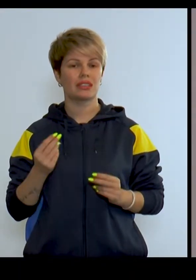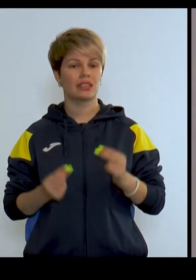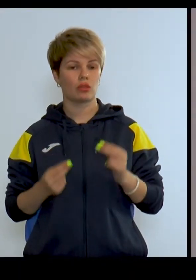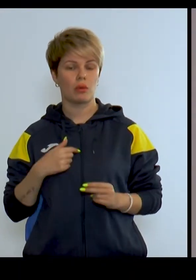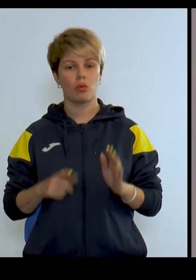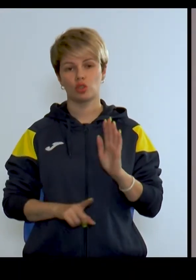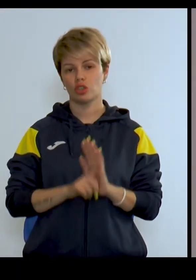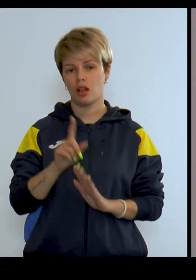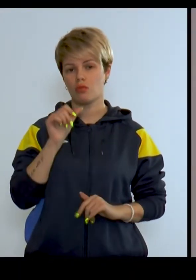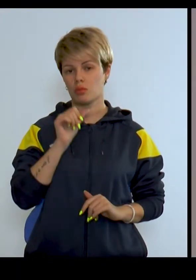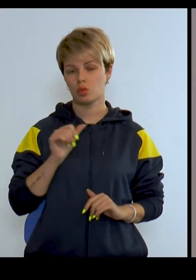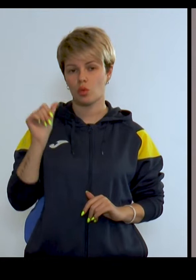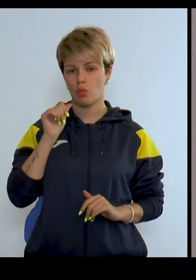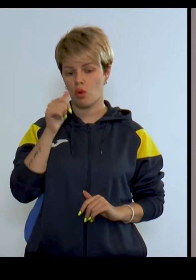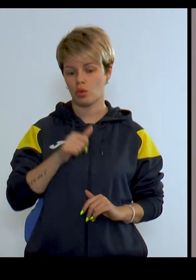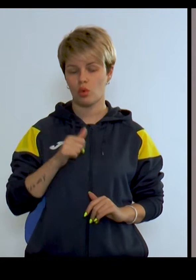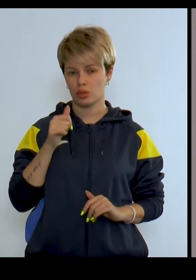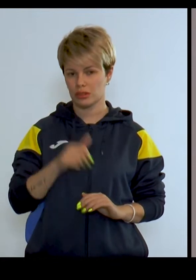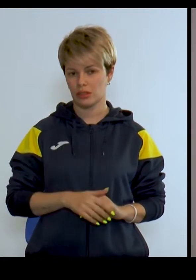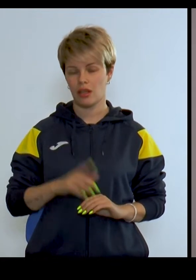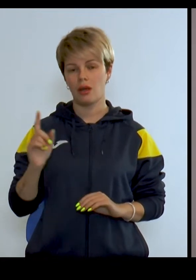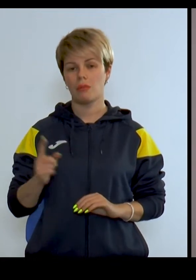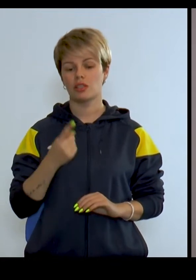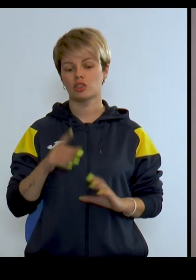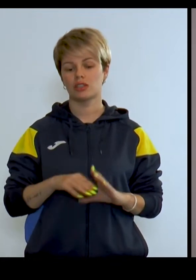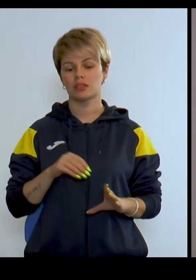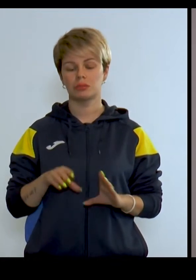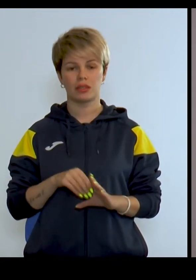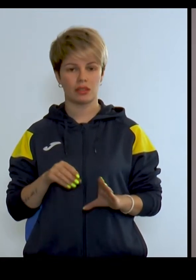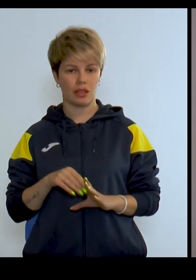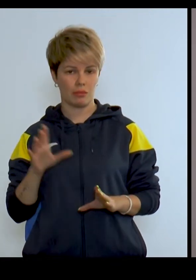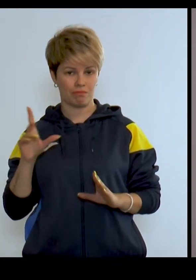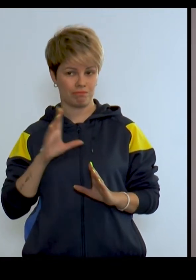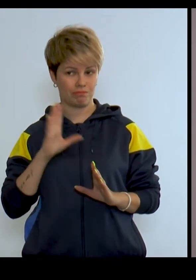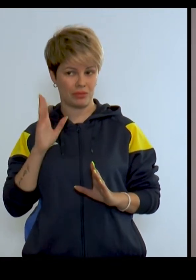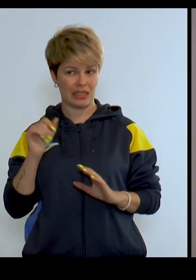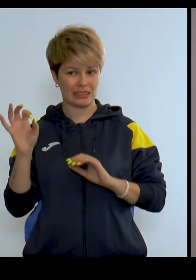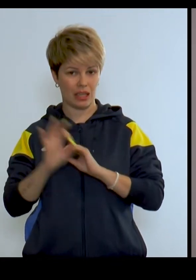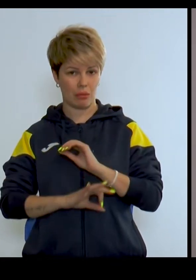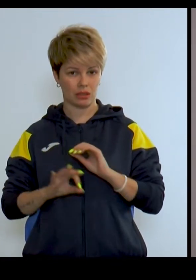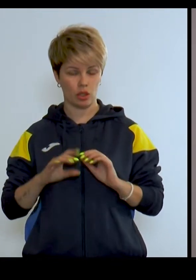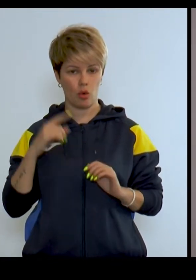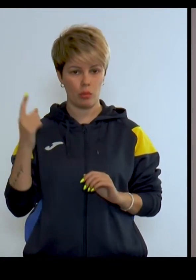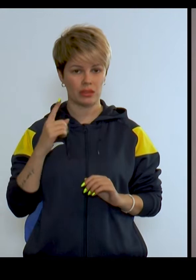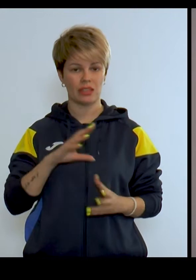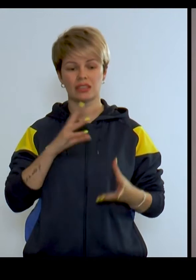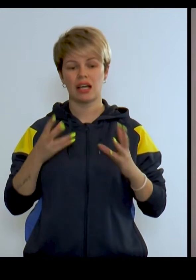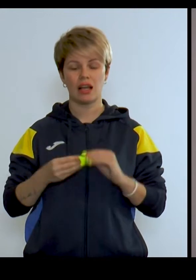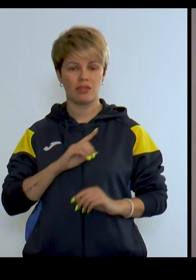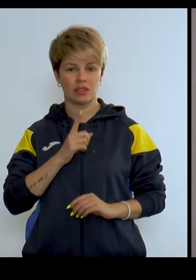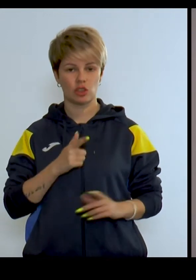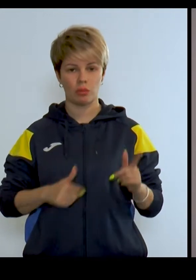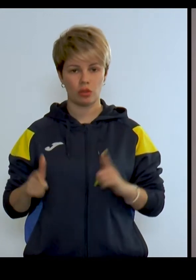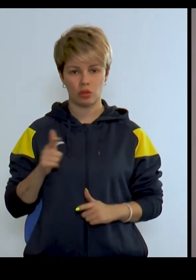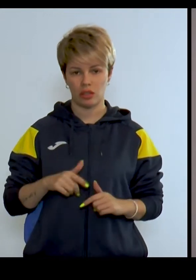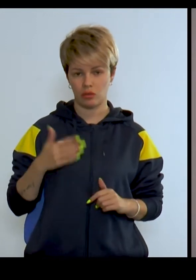ігор ми почали в минулому році Перший збір у нас НТЗ був на Закарпатській області Загальна фізична